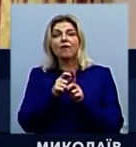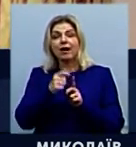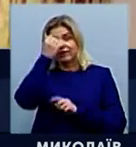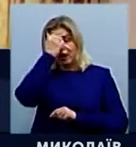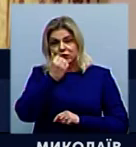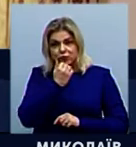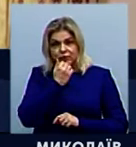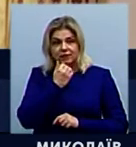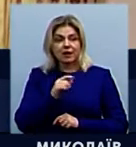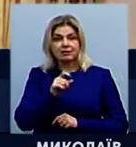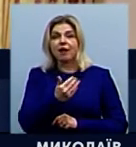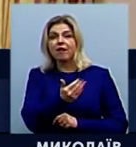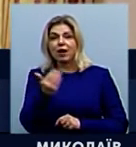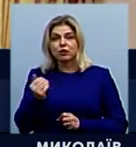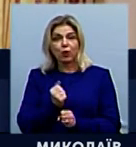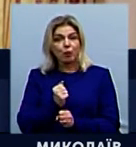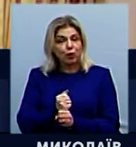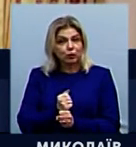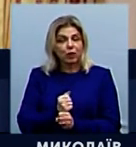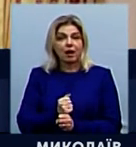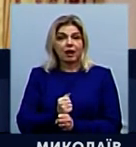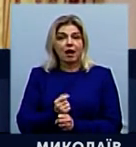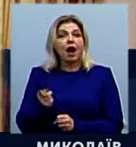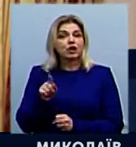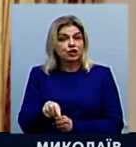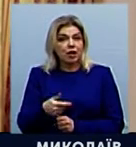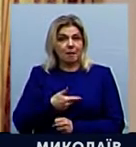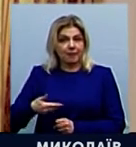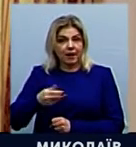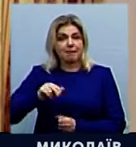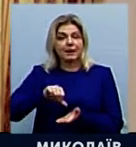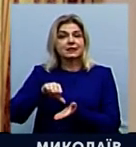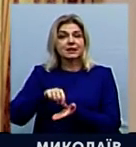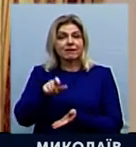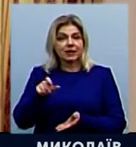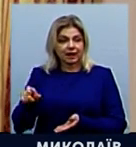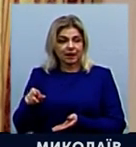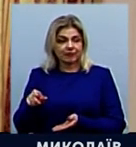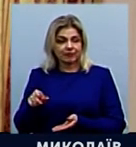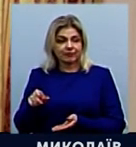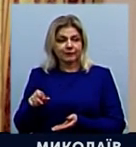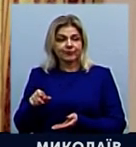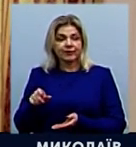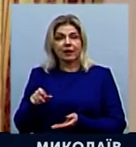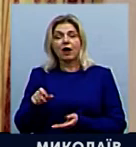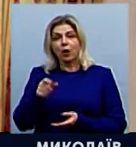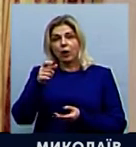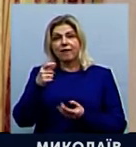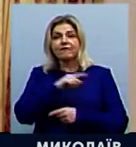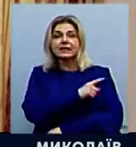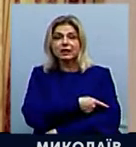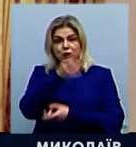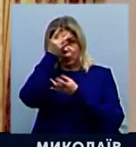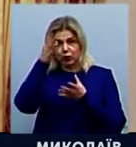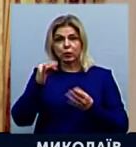за вашу роботу, адже ми, представники галузі фізично-культової спорту, дуже вдячні вам